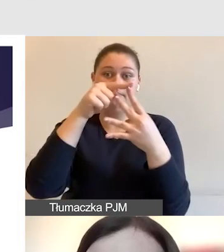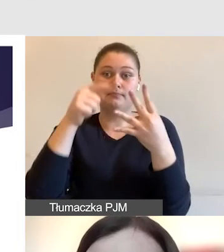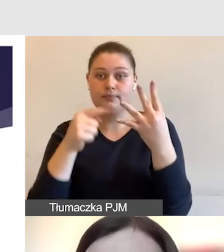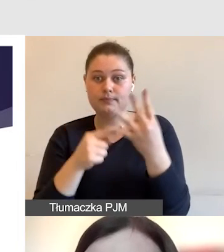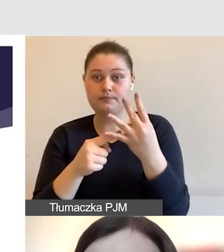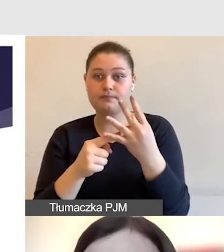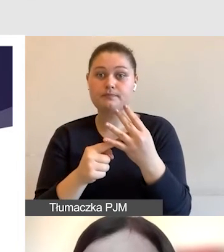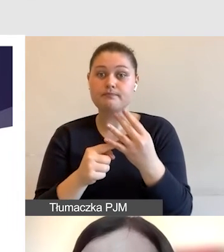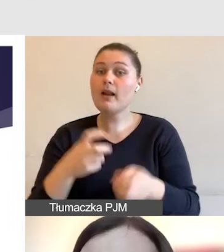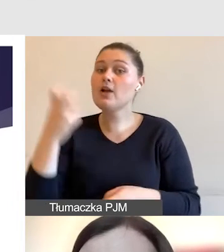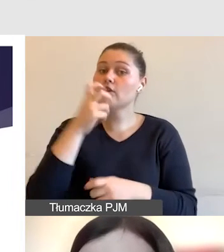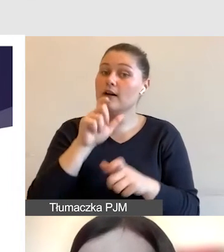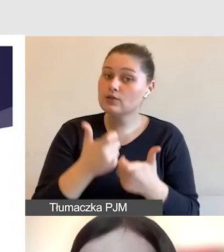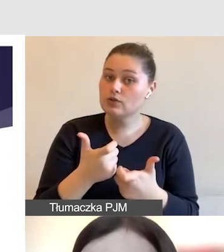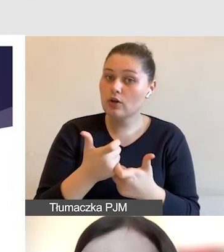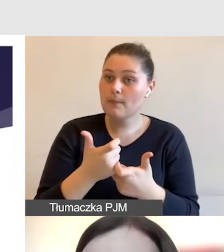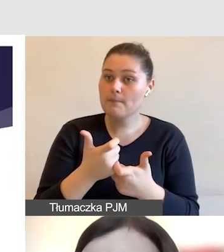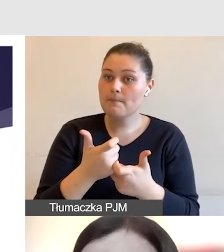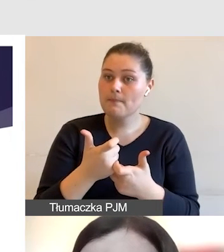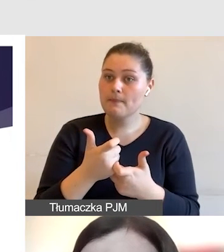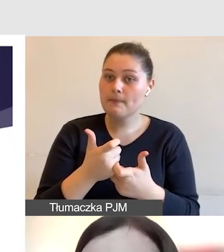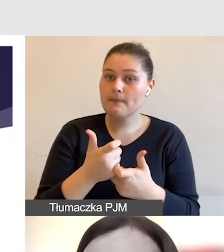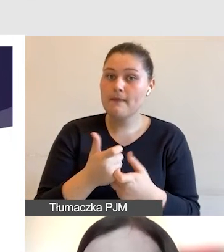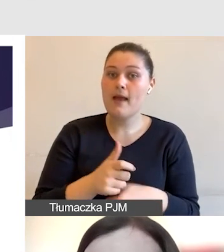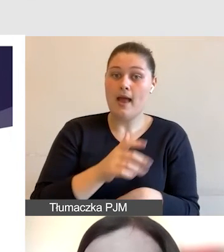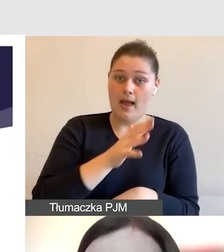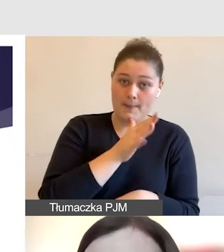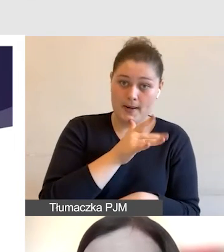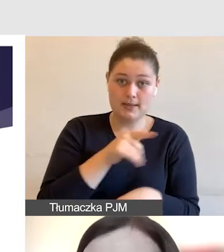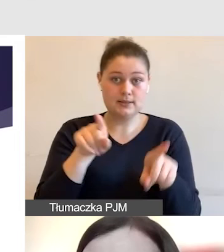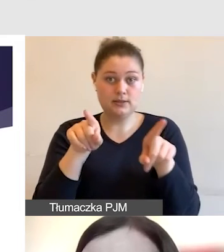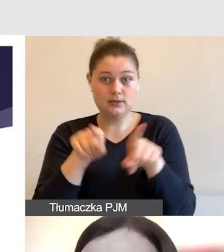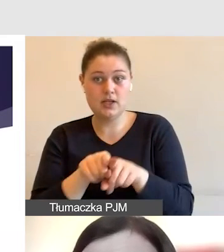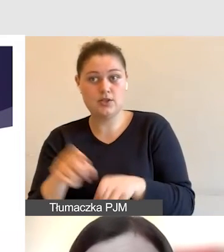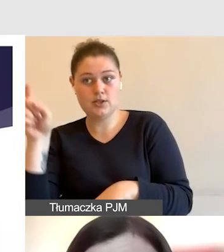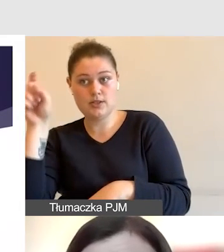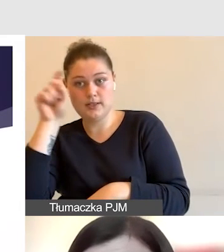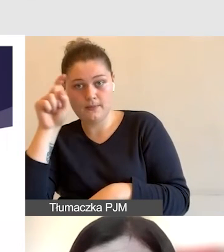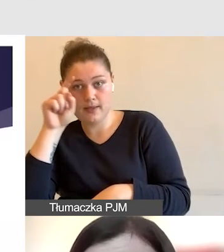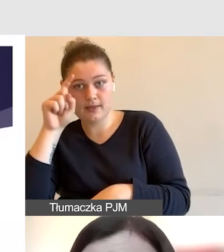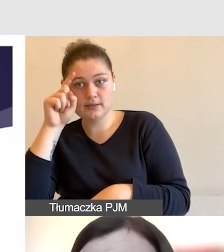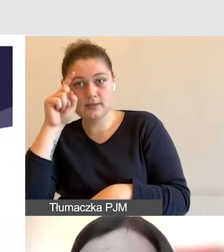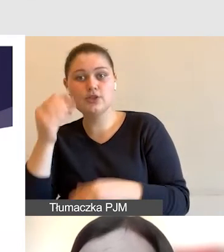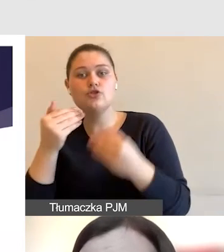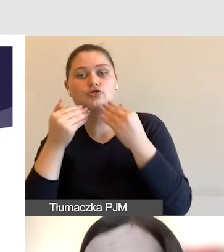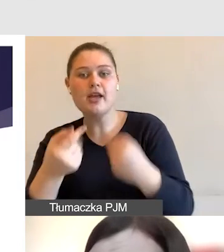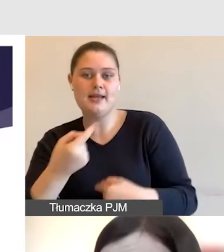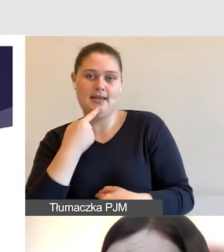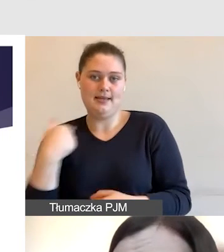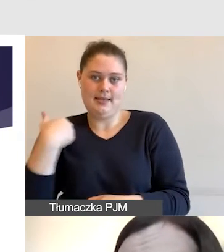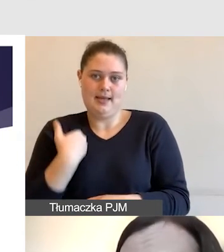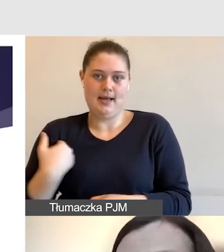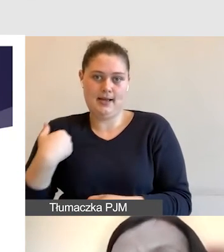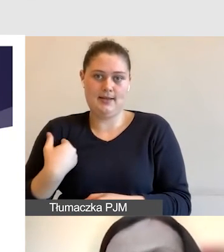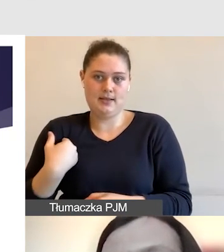tłumaczenie odbywało się przez język angielski, więc mieliśmy tłumaczenie przez